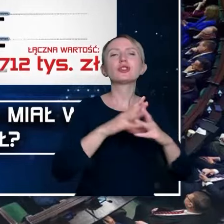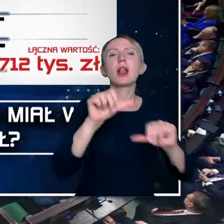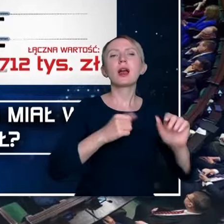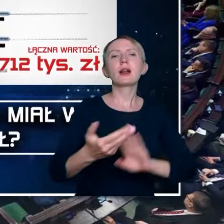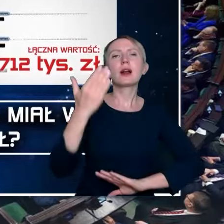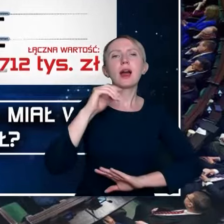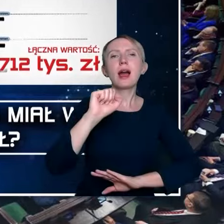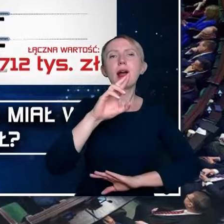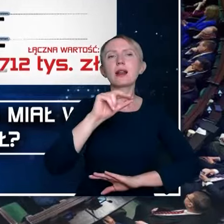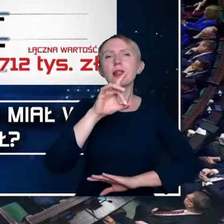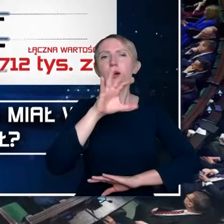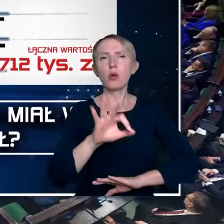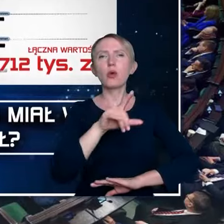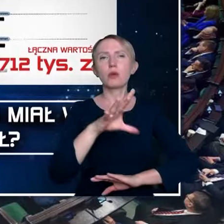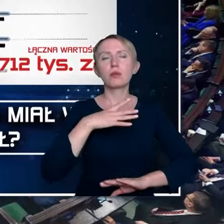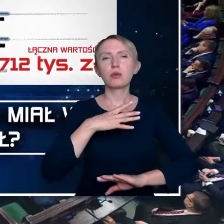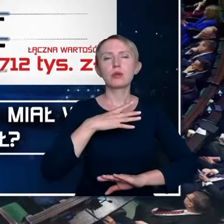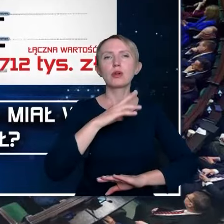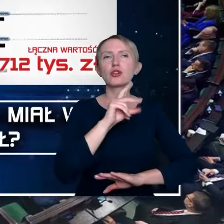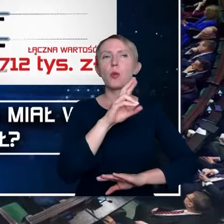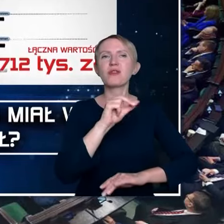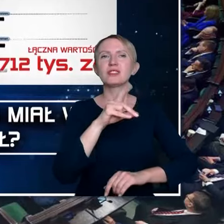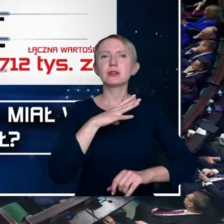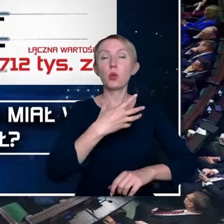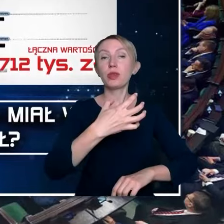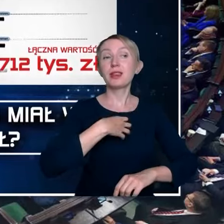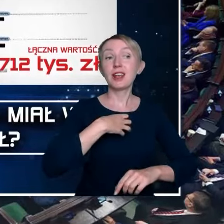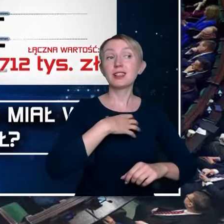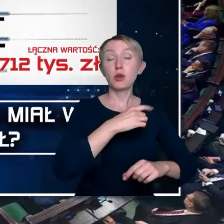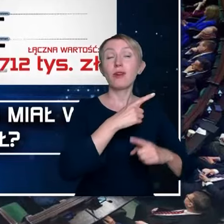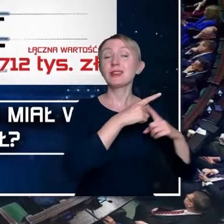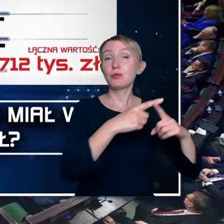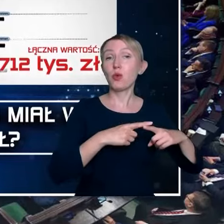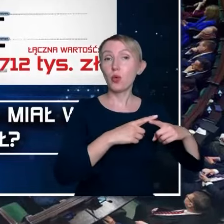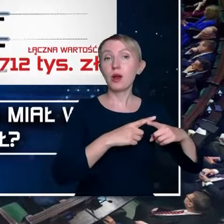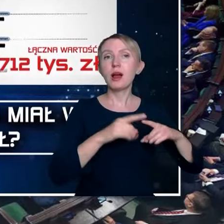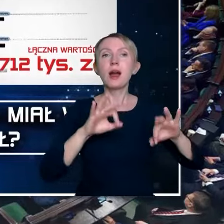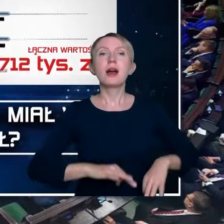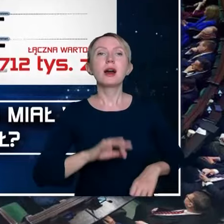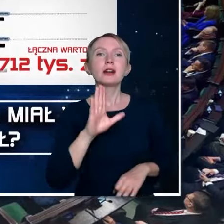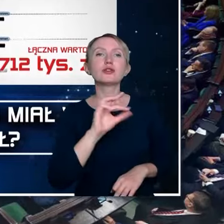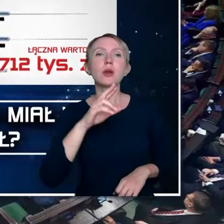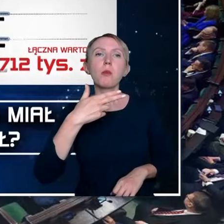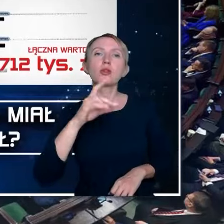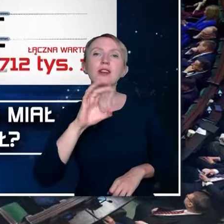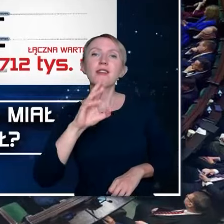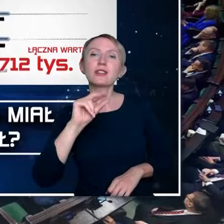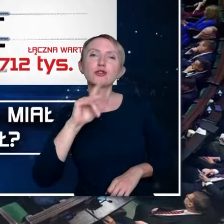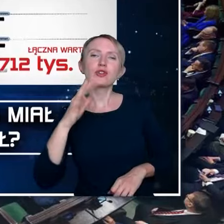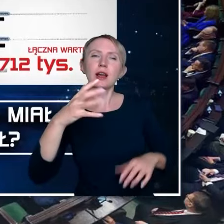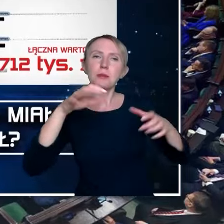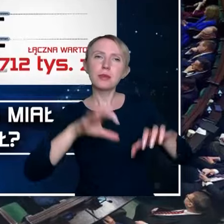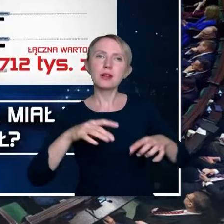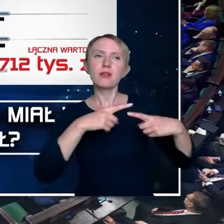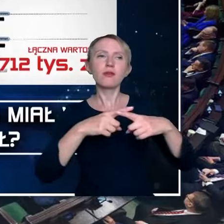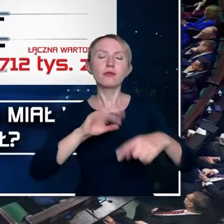Arlegu. Robert Kropiwnicki był dyrektorem w tej samorządowej spółce, a pan Szymon Gawryszczak był prezesem i współwłaścicielem firmy,